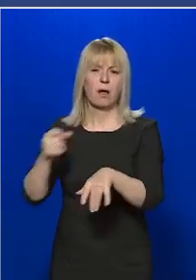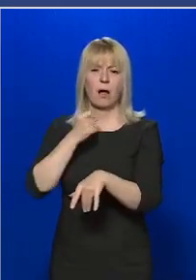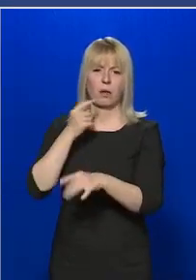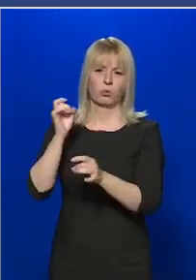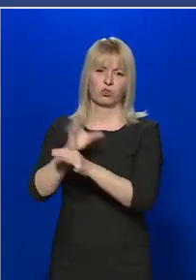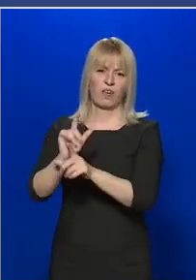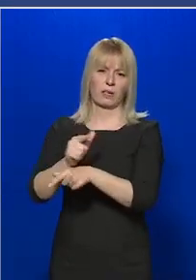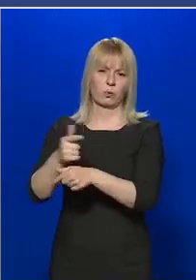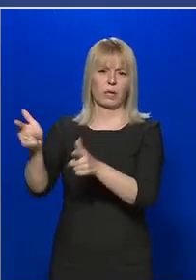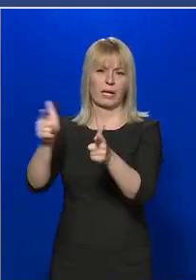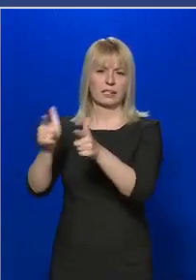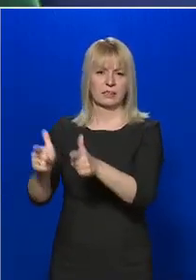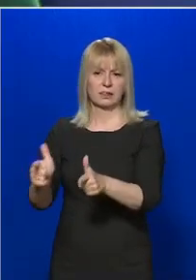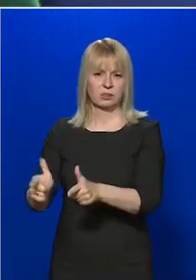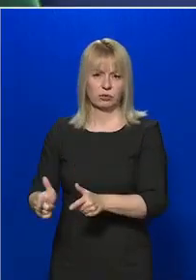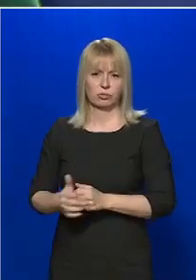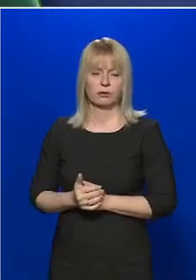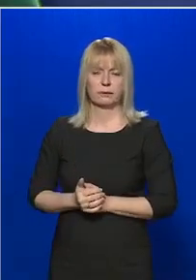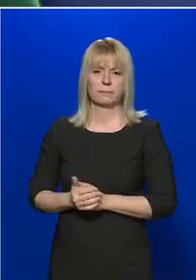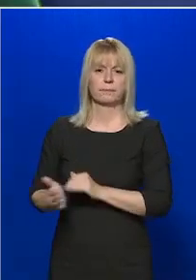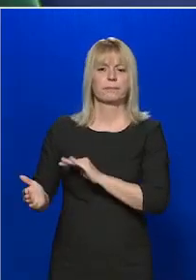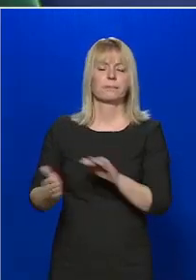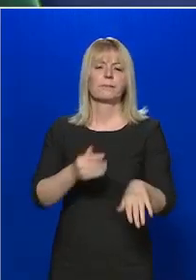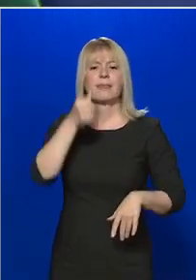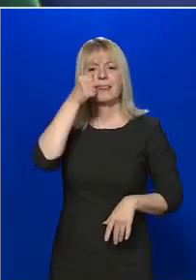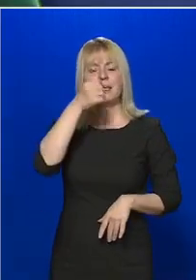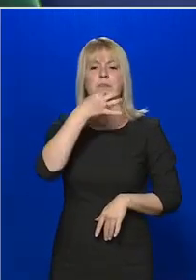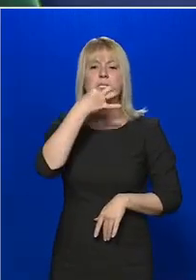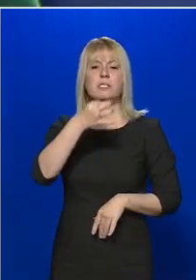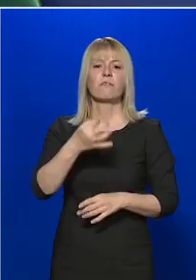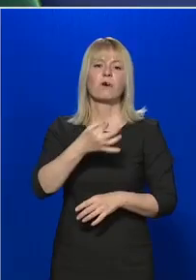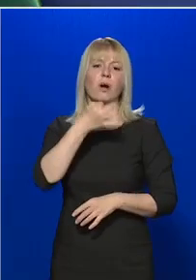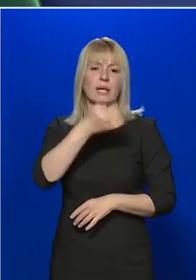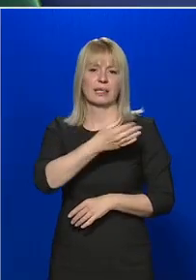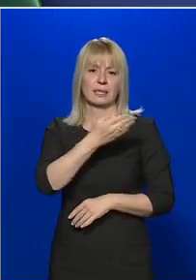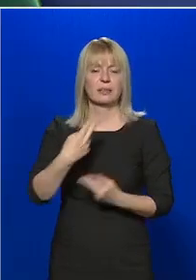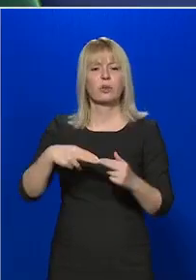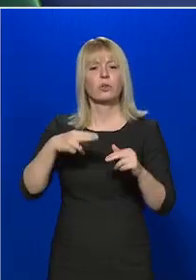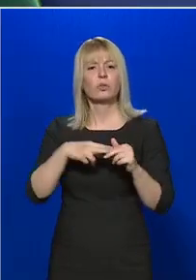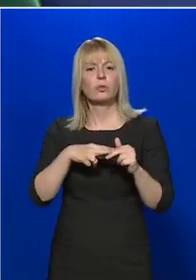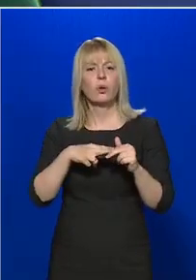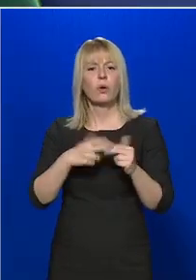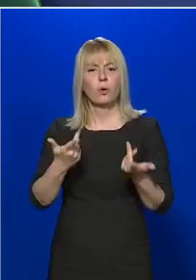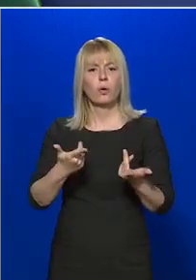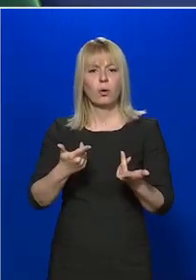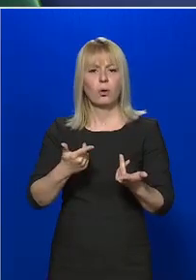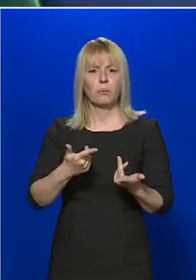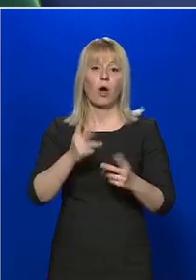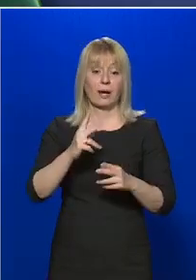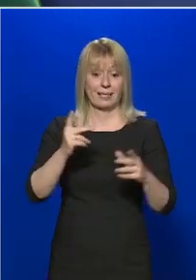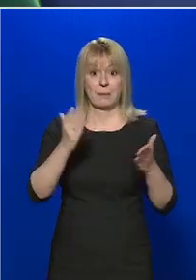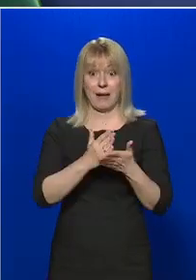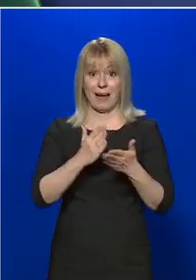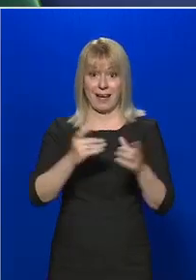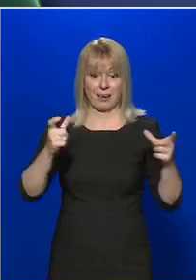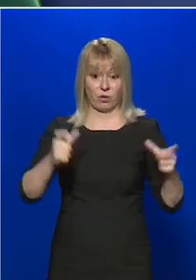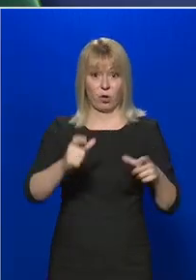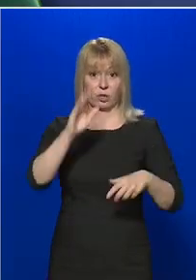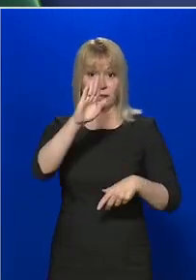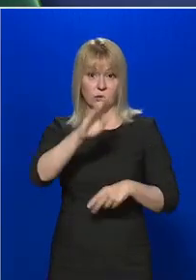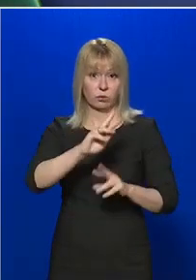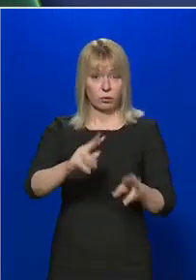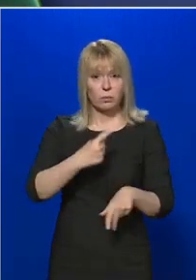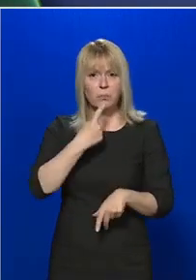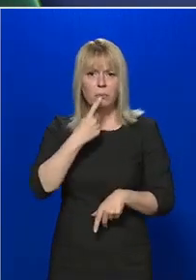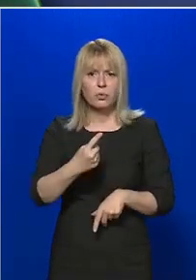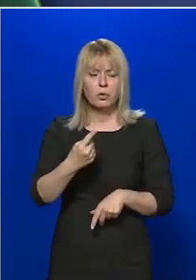fertőtlenítés. A Népszava kérdezi, több hivatalos karanténban lévő állítja, főként vidékiek, hogy múlt